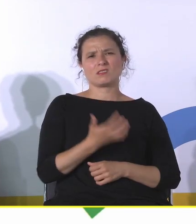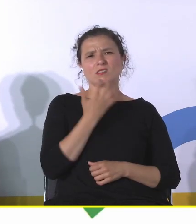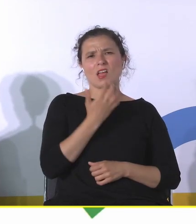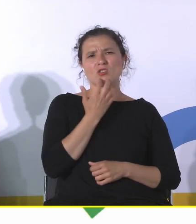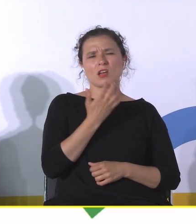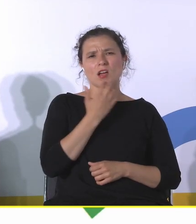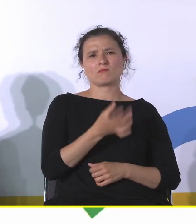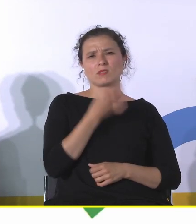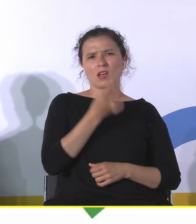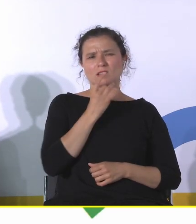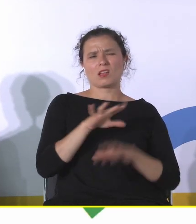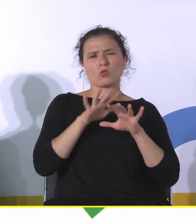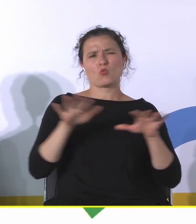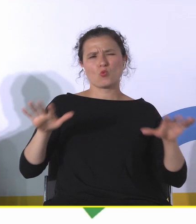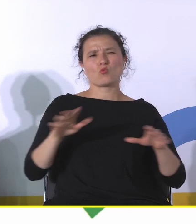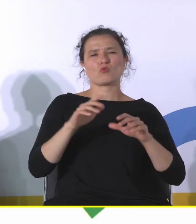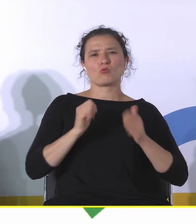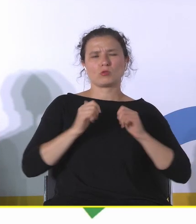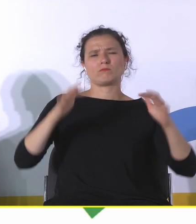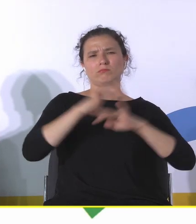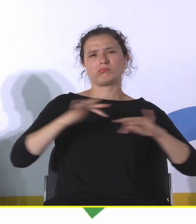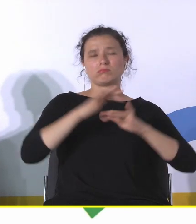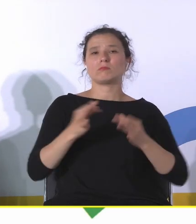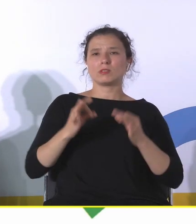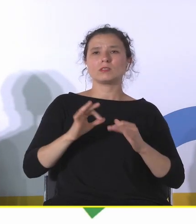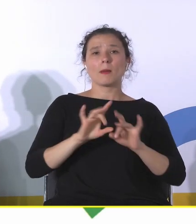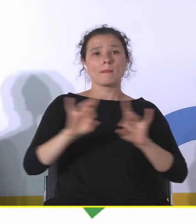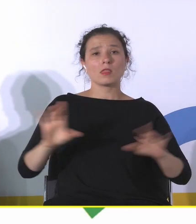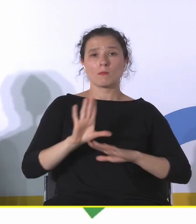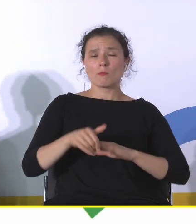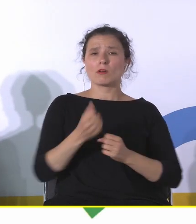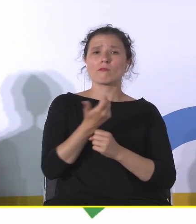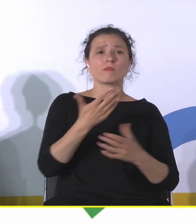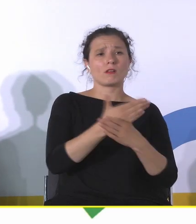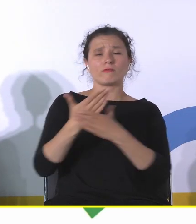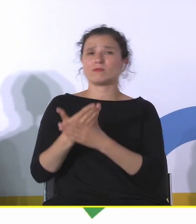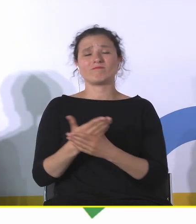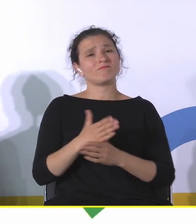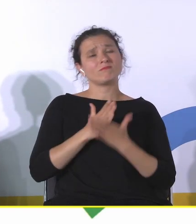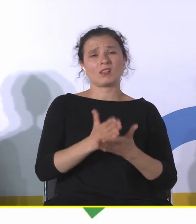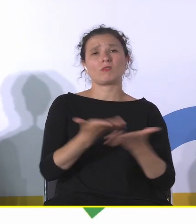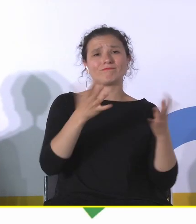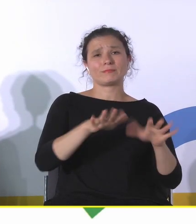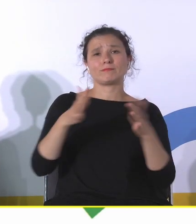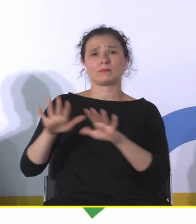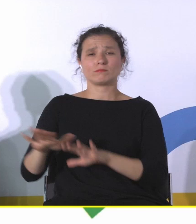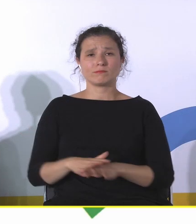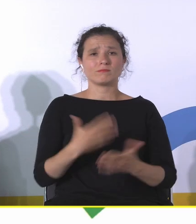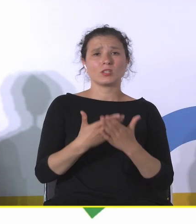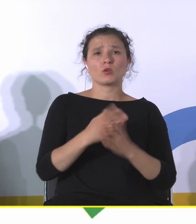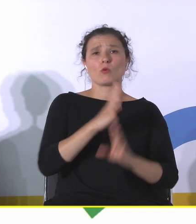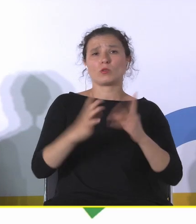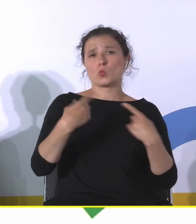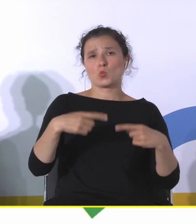liczbę turystów, teraz po pandemii, kiedy tak wiele firm po prostu nie poradziło sobie ze względu na brak klientów, ze względu właśnie na